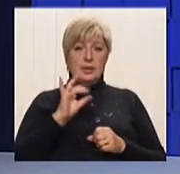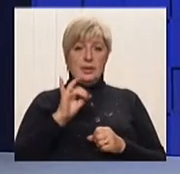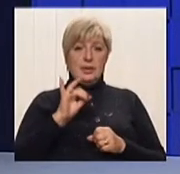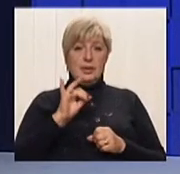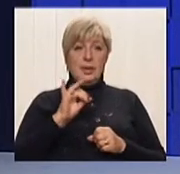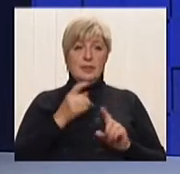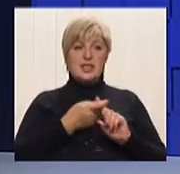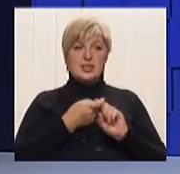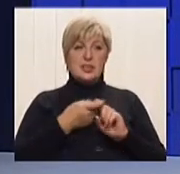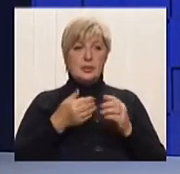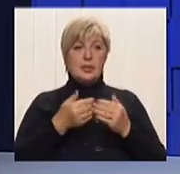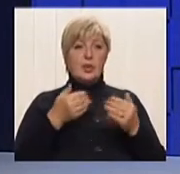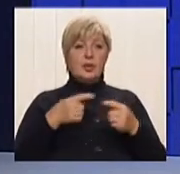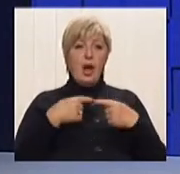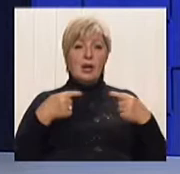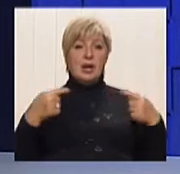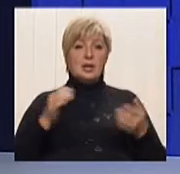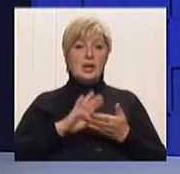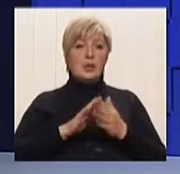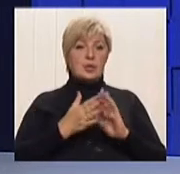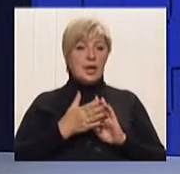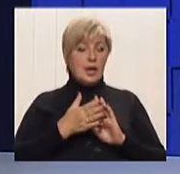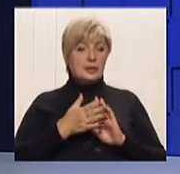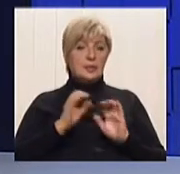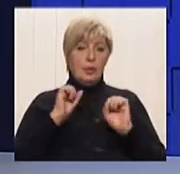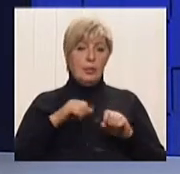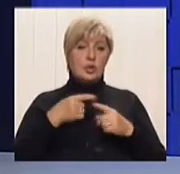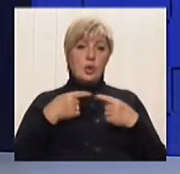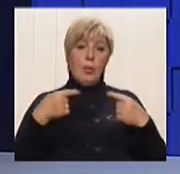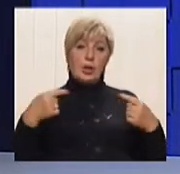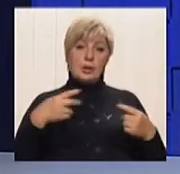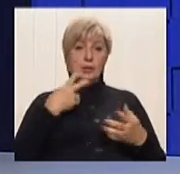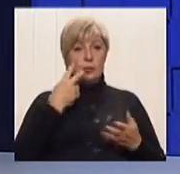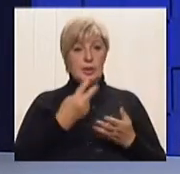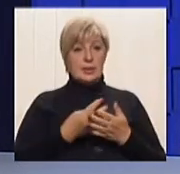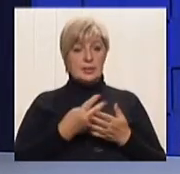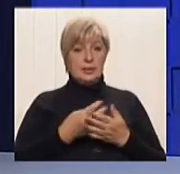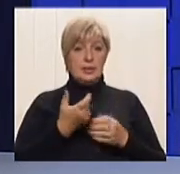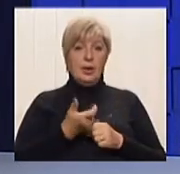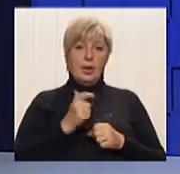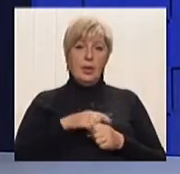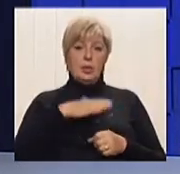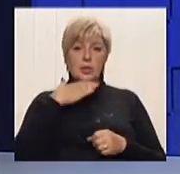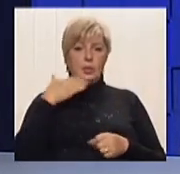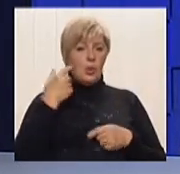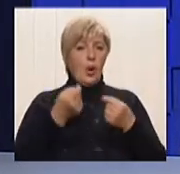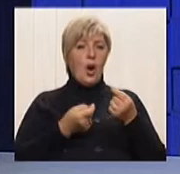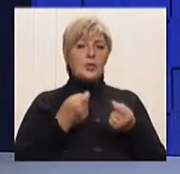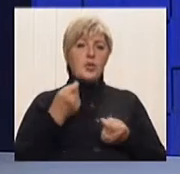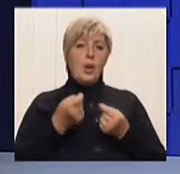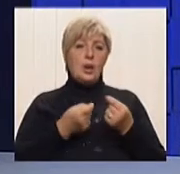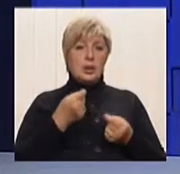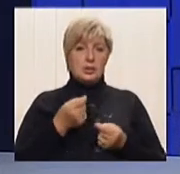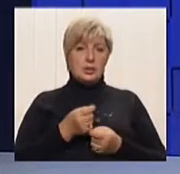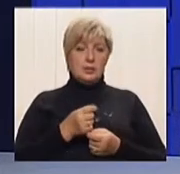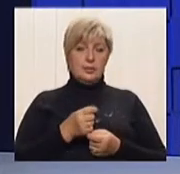від різних обстоятельств, може по-разному розсматрувати. Вони дуже багато нюансів. Знаєте, як говорять? Нюанси определяють общу